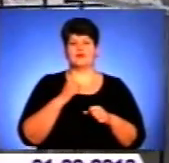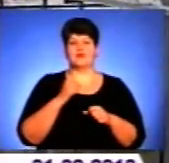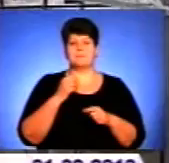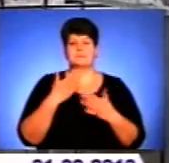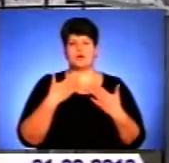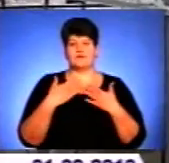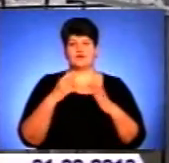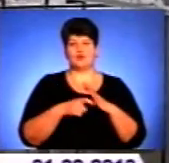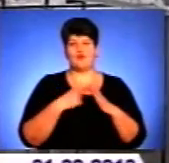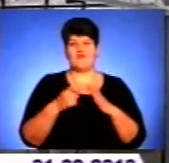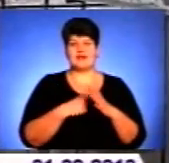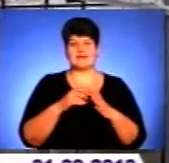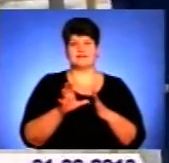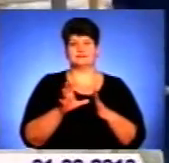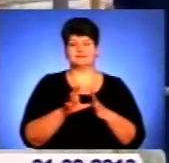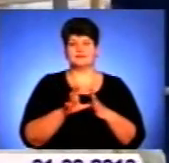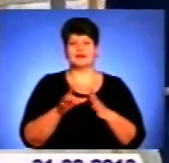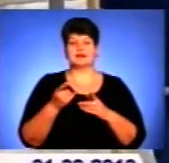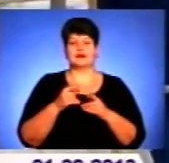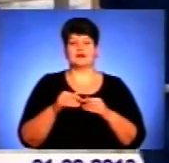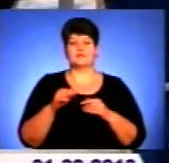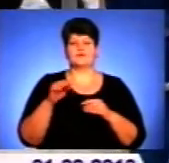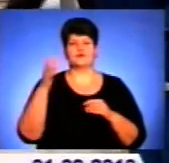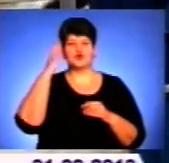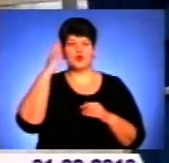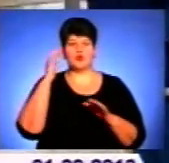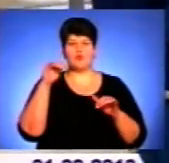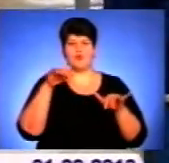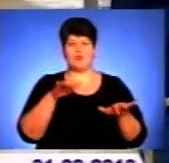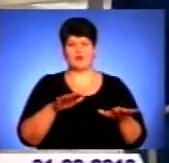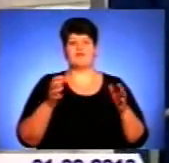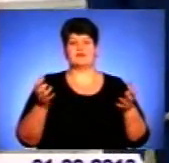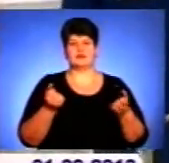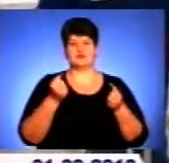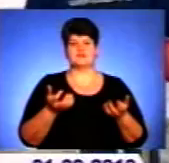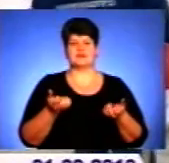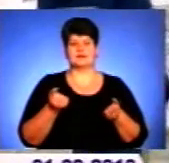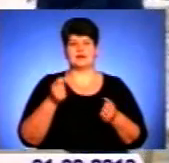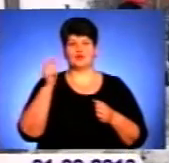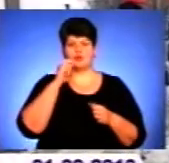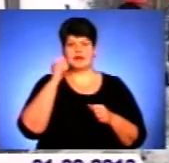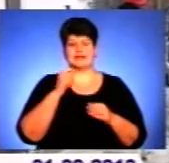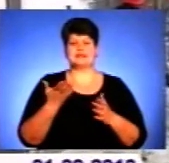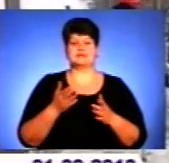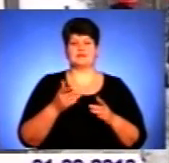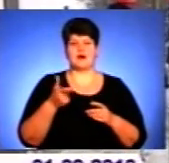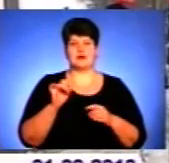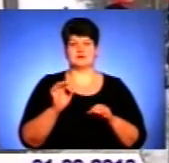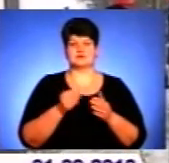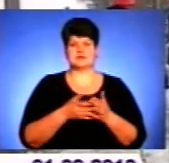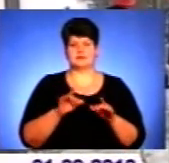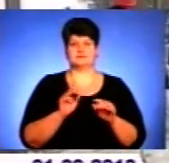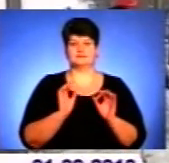на шельфі Чорного моря. Попри невигідний контракт з Росією, вдалося втримати ціну газу для українців. За словами Януковича, нині